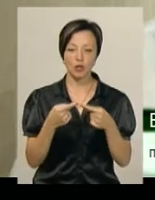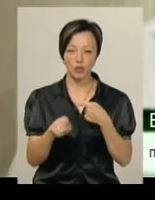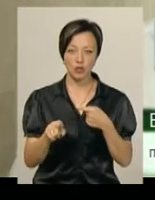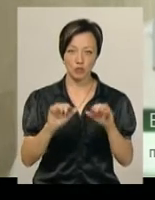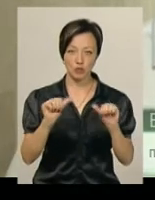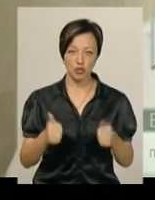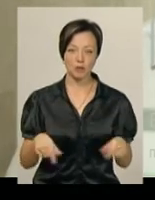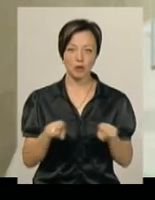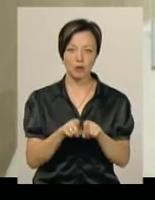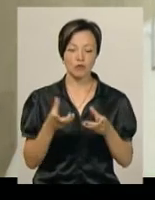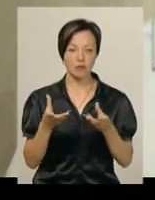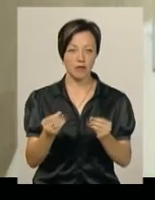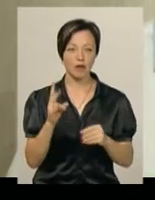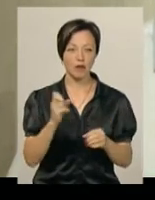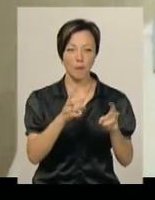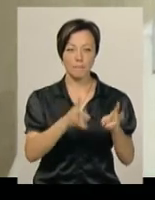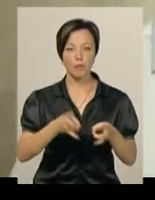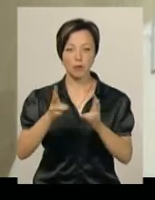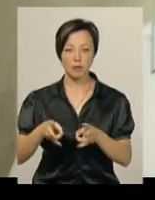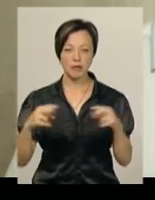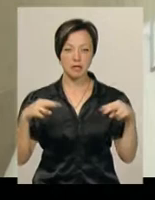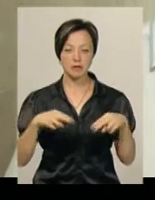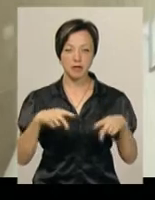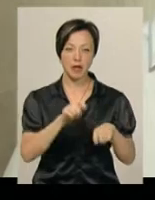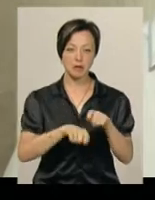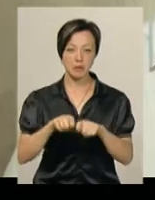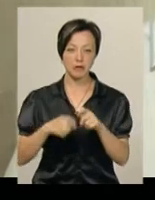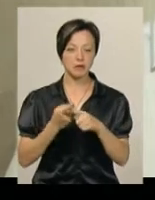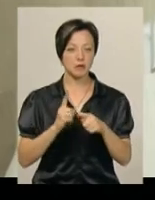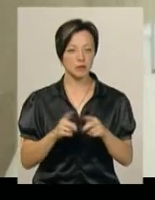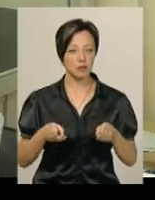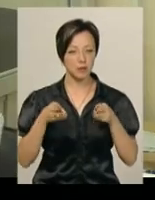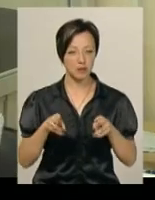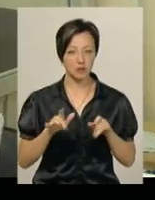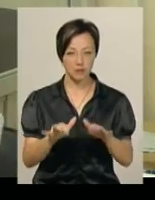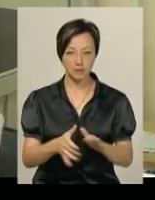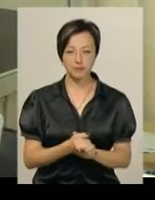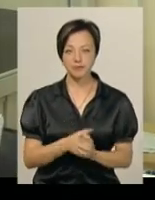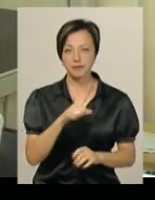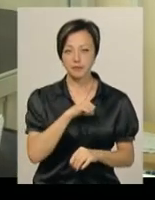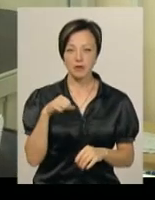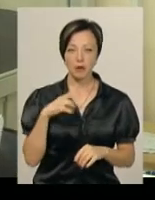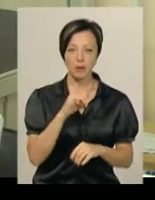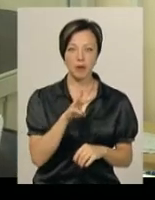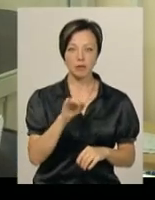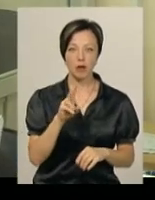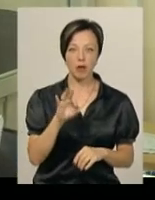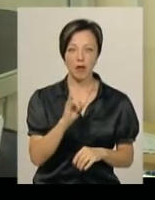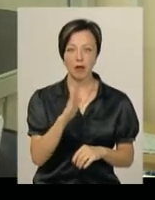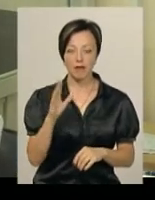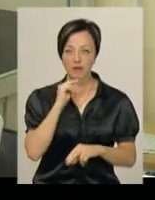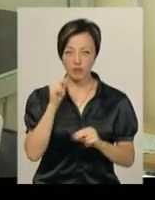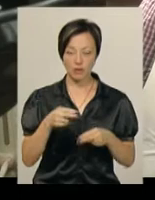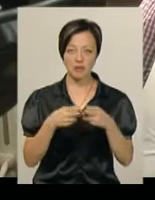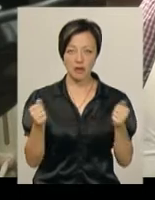чином, а також впливати на потерпілих, свідків, експертів в даному кримінальному впровадженні. Сам Роман Миколаїв свою провину визнає. Те,